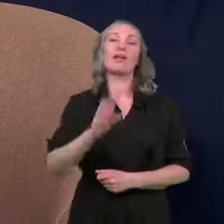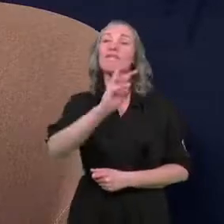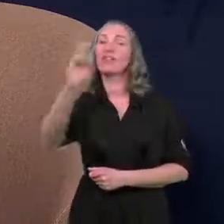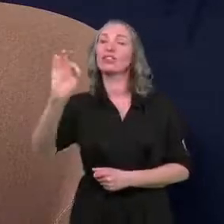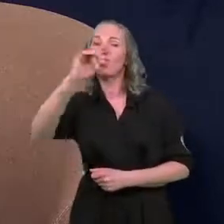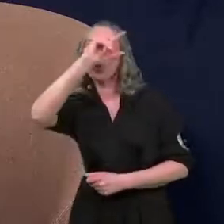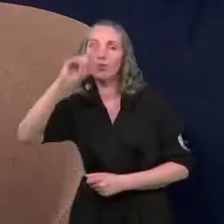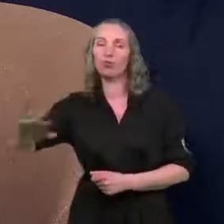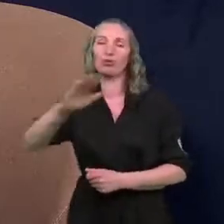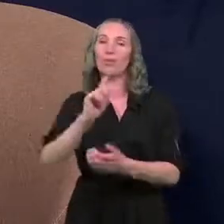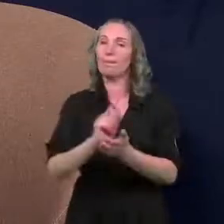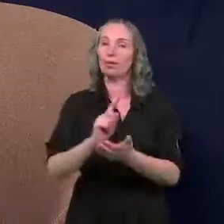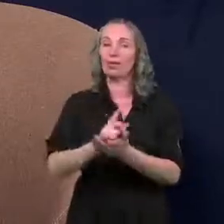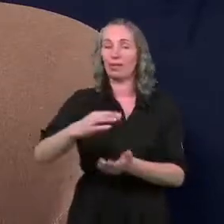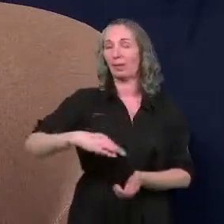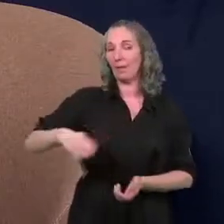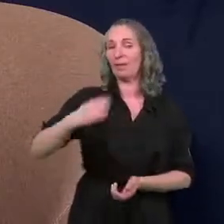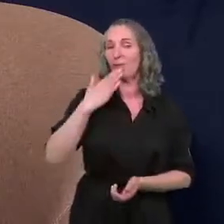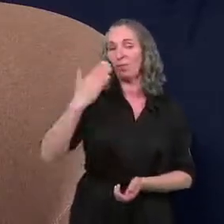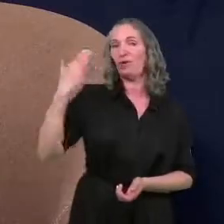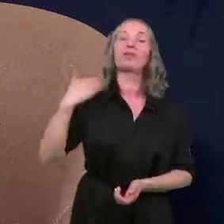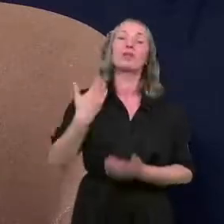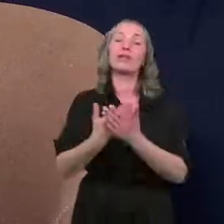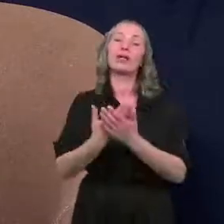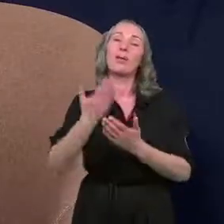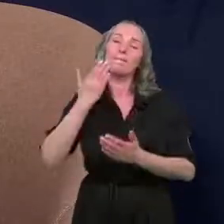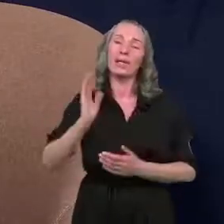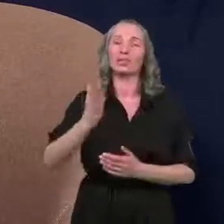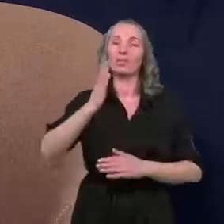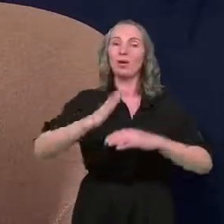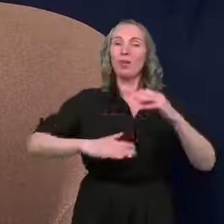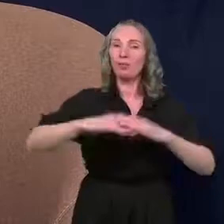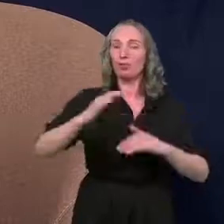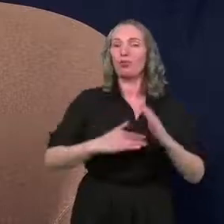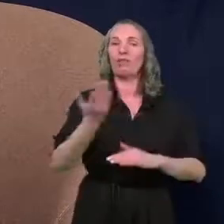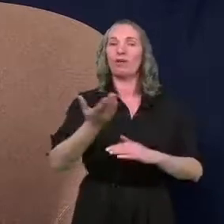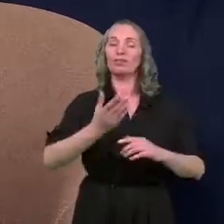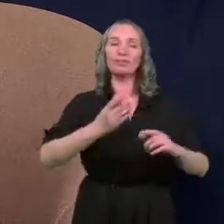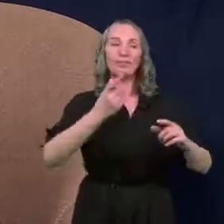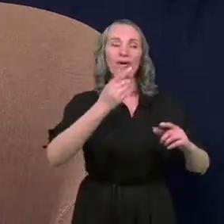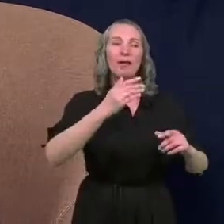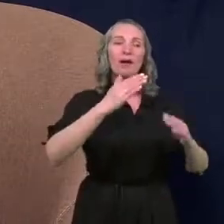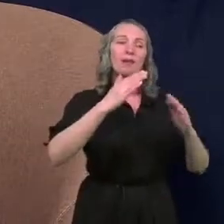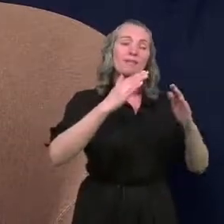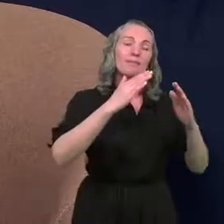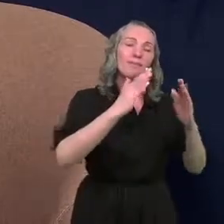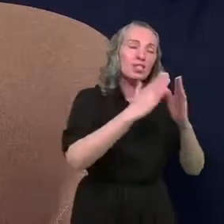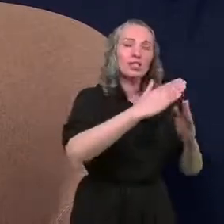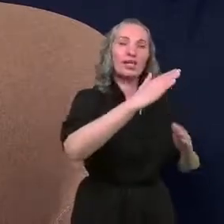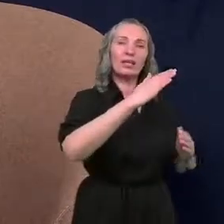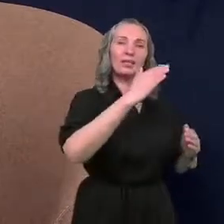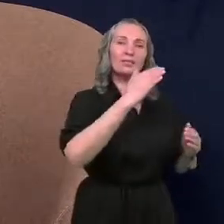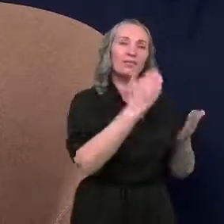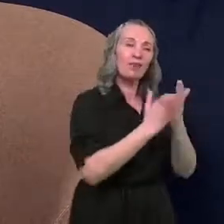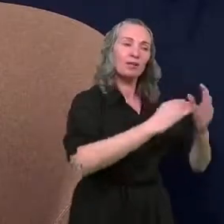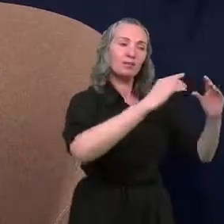pan prezydent. Dlatego też będziemy budować mieszkania o niższym standardzie, żeby eksmitować tych,